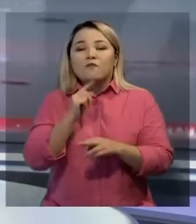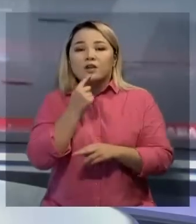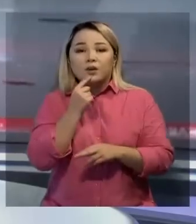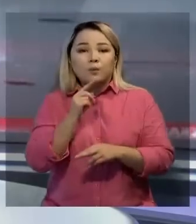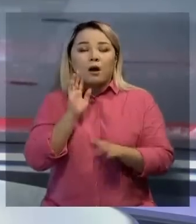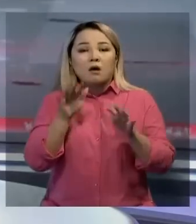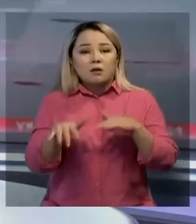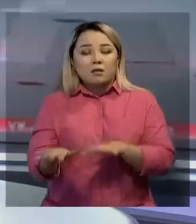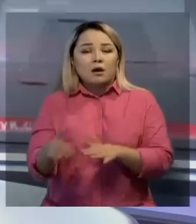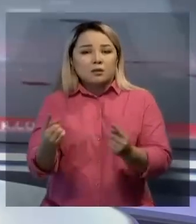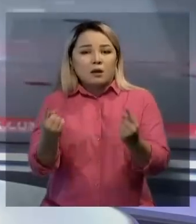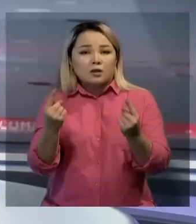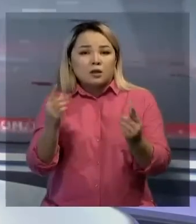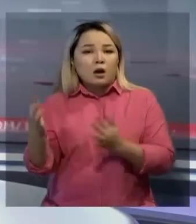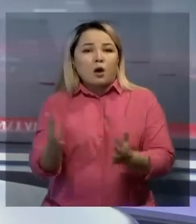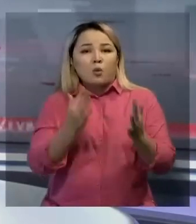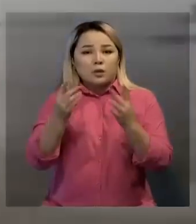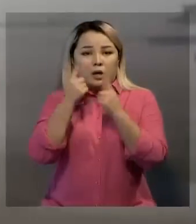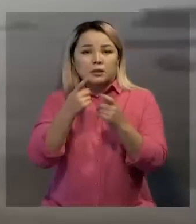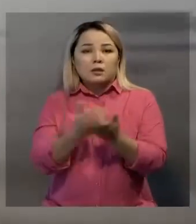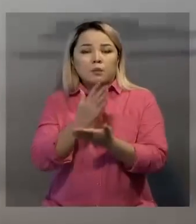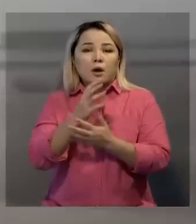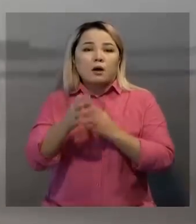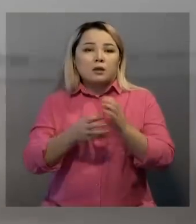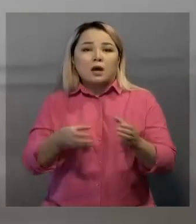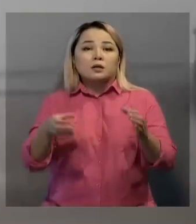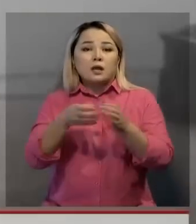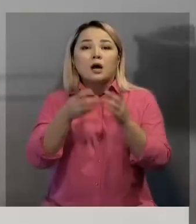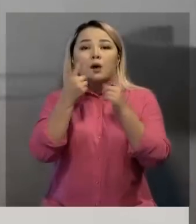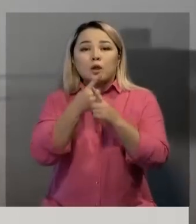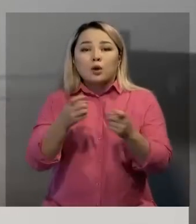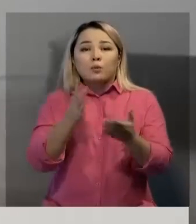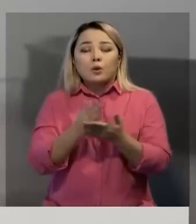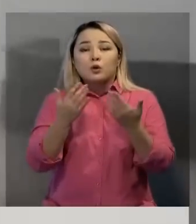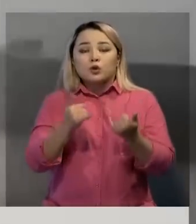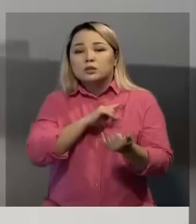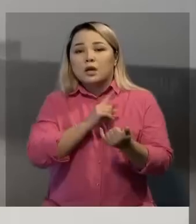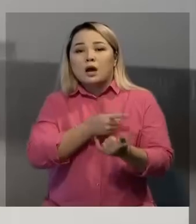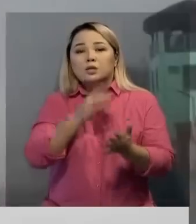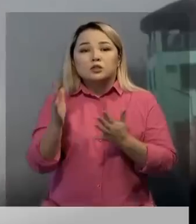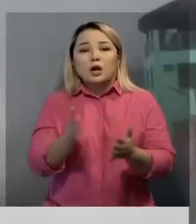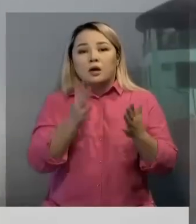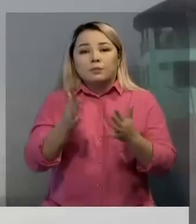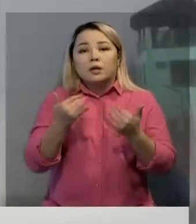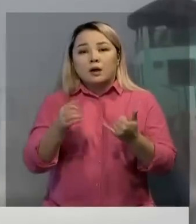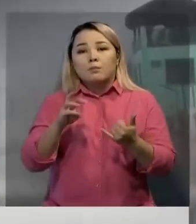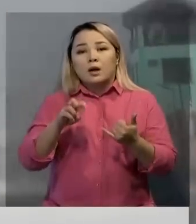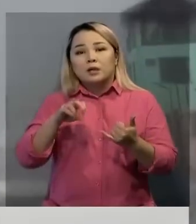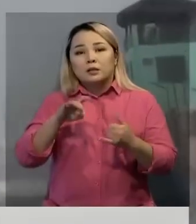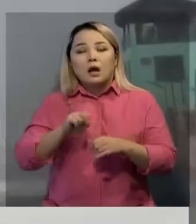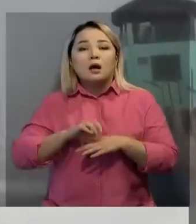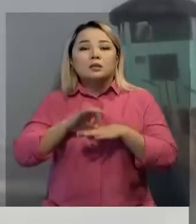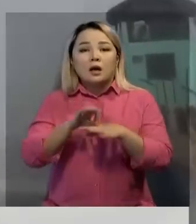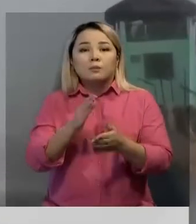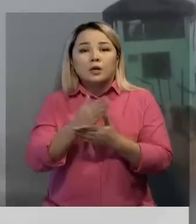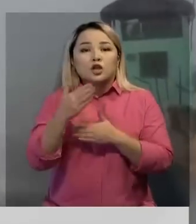аралдарындағы ең алапат дауыл бұл весептеледі. Қалғаралыға кендіктердің қабырлауынша, қазір түрлі жел ел астанасы Манилы ға жақын